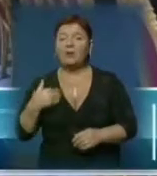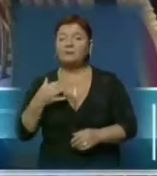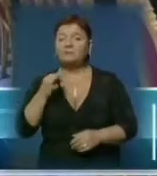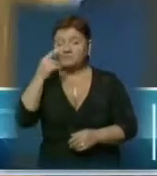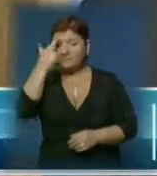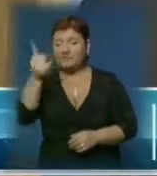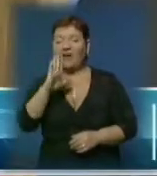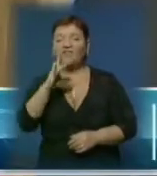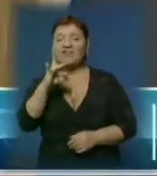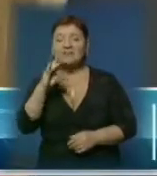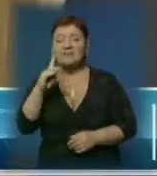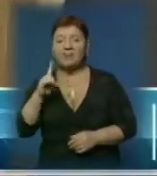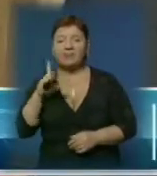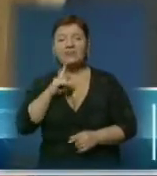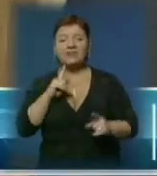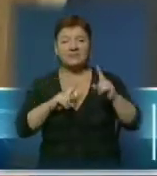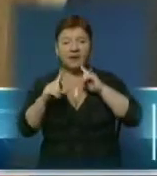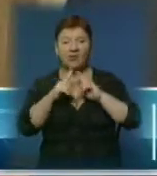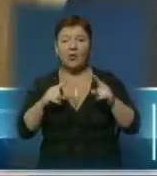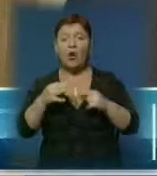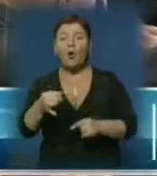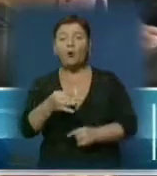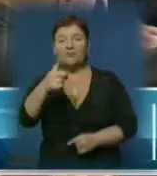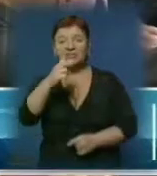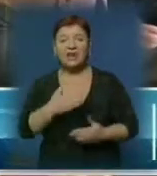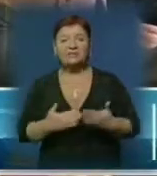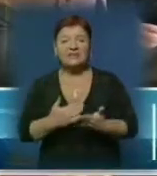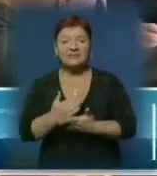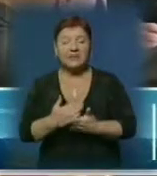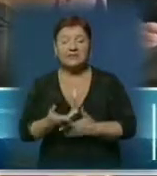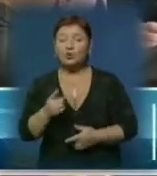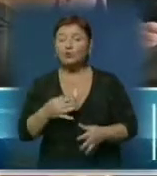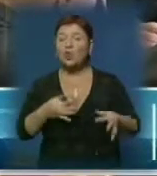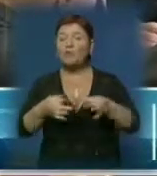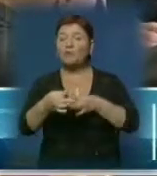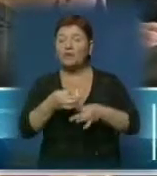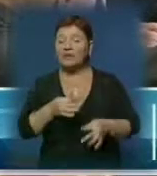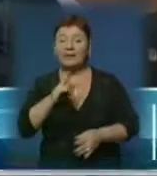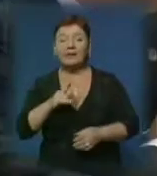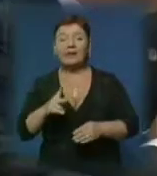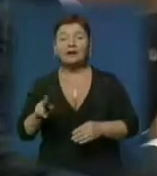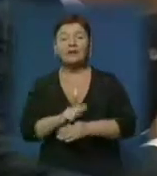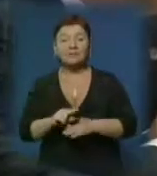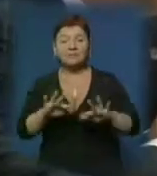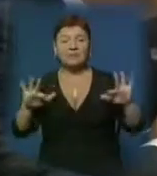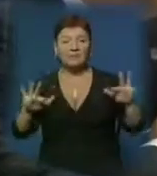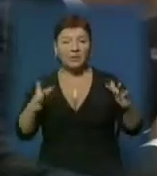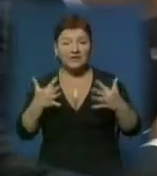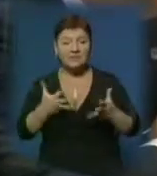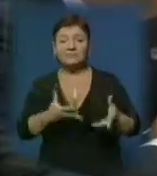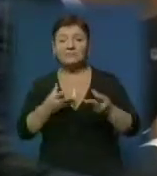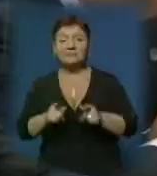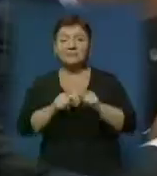міліції Василь Варцаба під час засідання колегій облдержадміністрації. Тож, обговорили, як виправити ситуацію. Сприяють